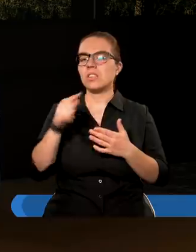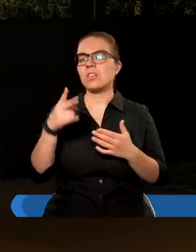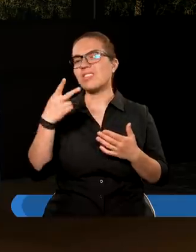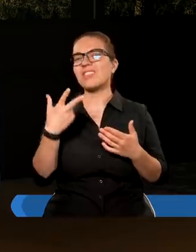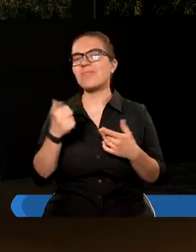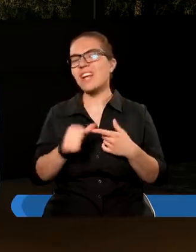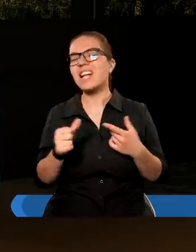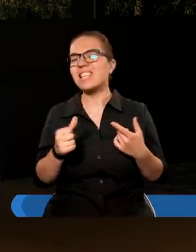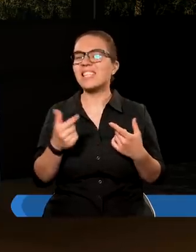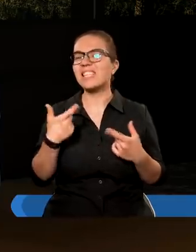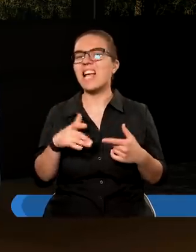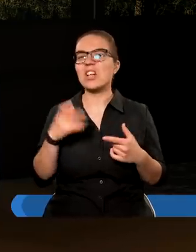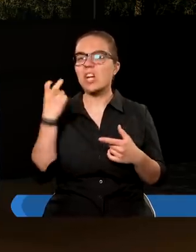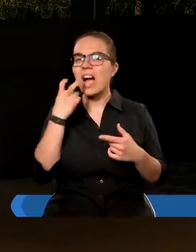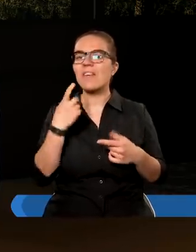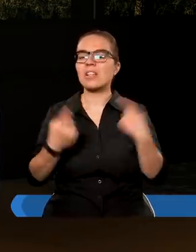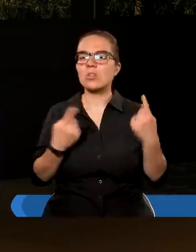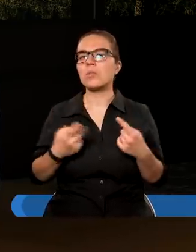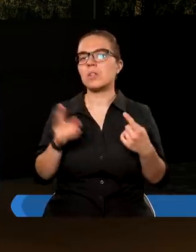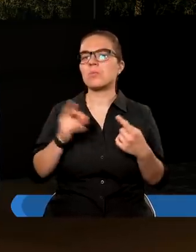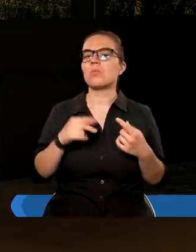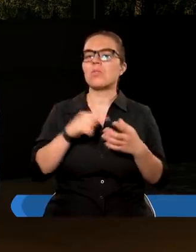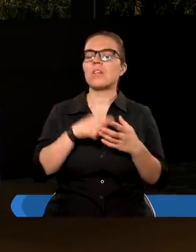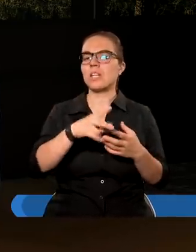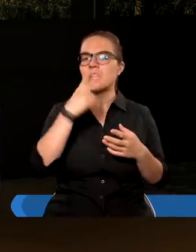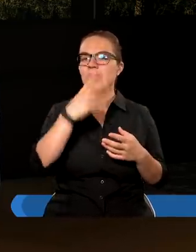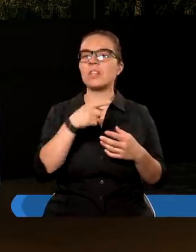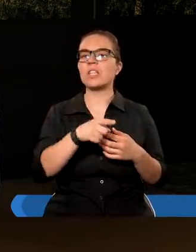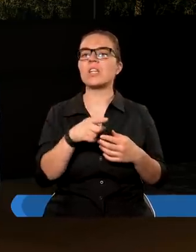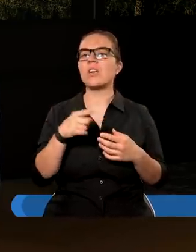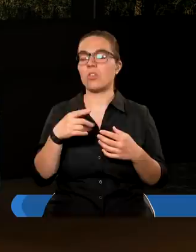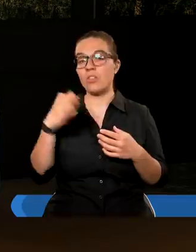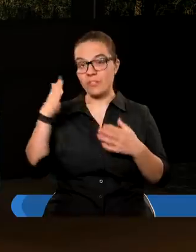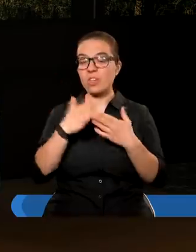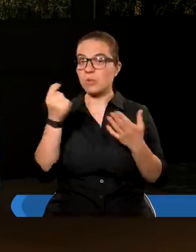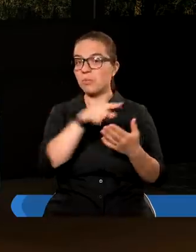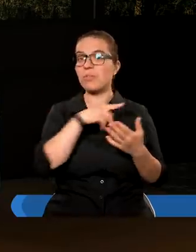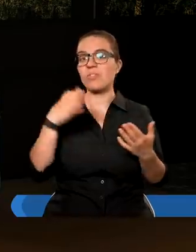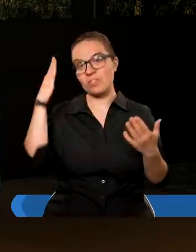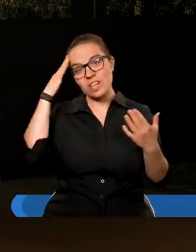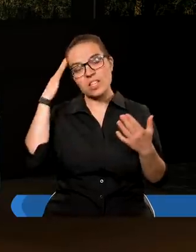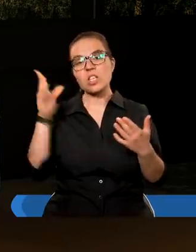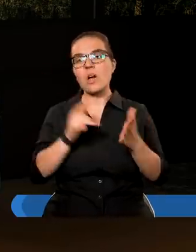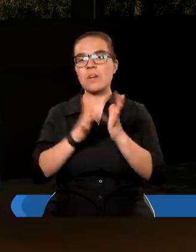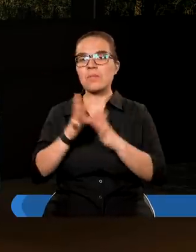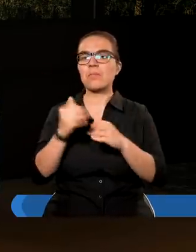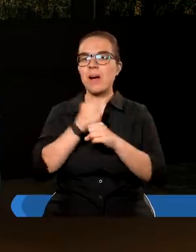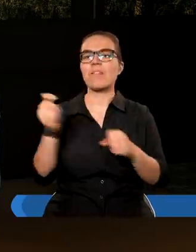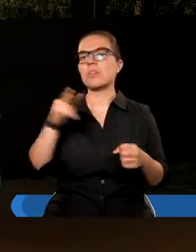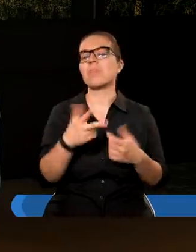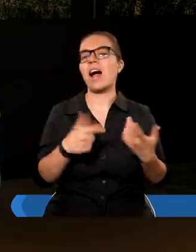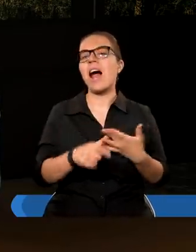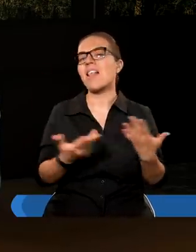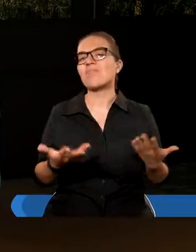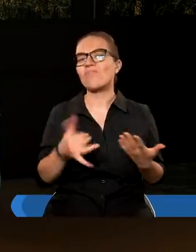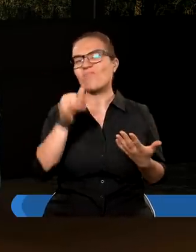pozazdroszczenia, bo one w zasadzie cały czas miały w głowie świadomość, że przyjdzie zbawicie, że to jest ten ich ratunek, ale no niestety